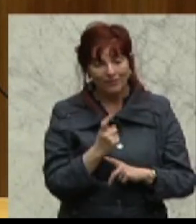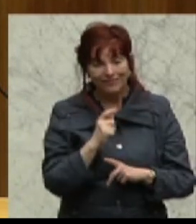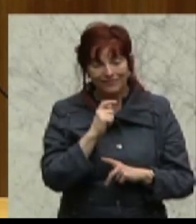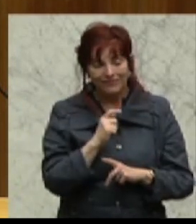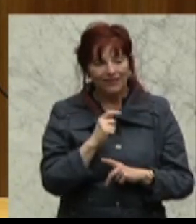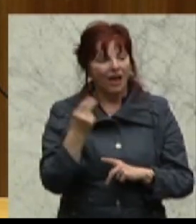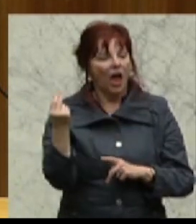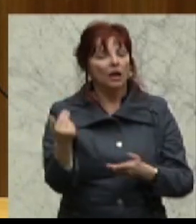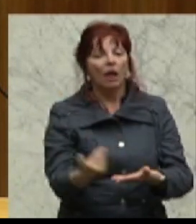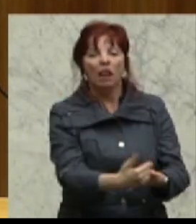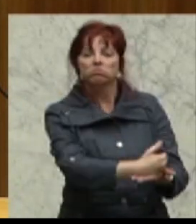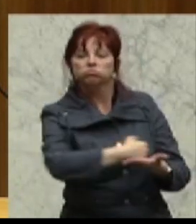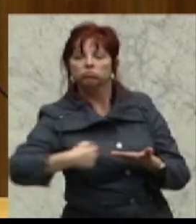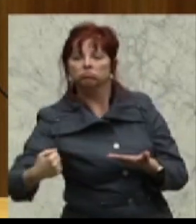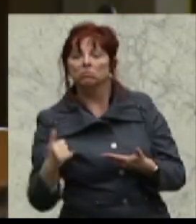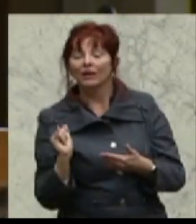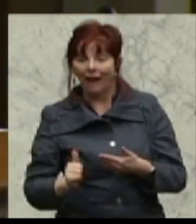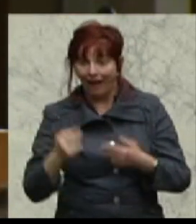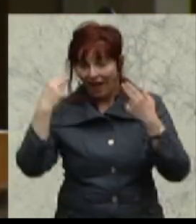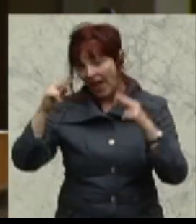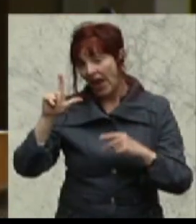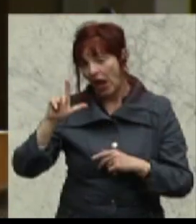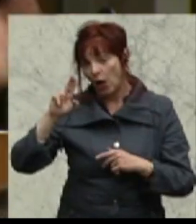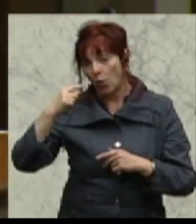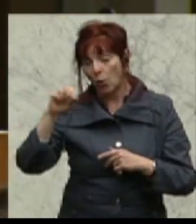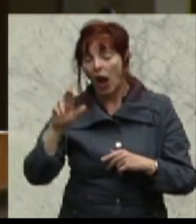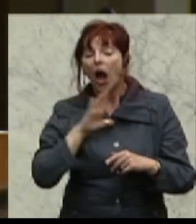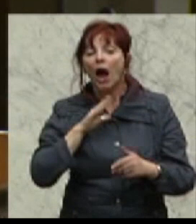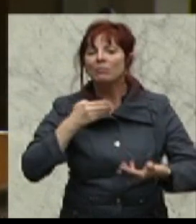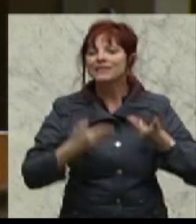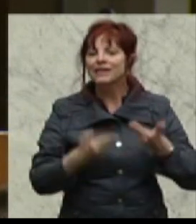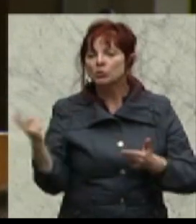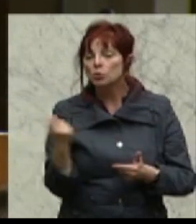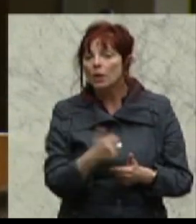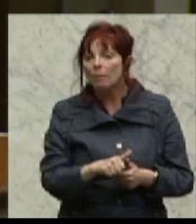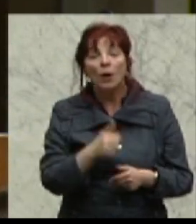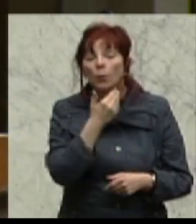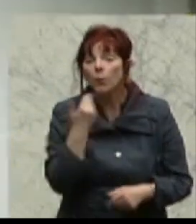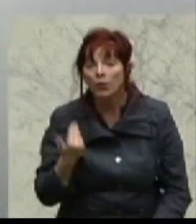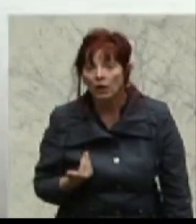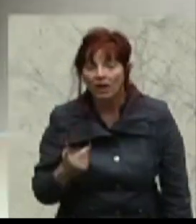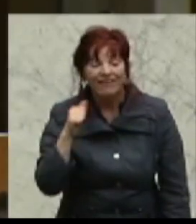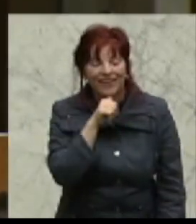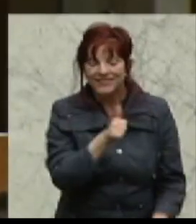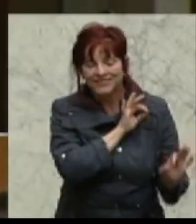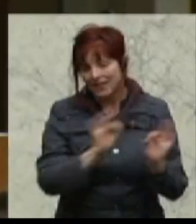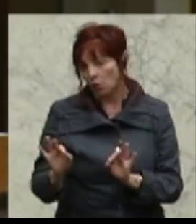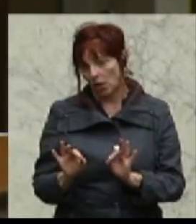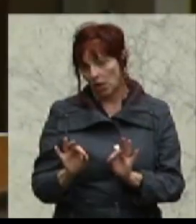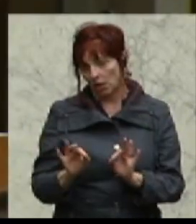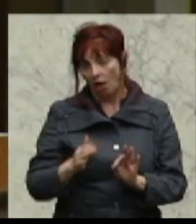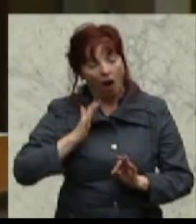kassieren wir, Herr Luger. Aber zur Sitzung kommt man nicht. Das ist unredlich. Das ist keine